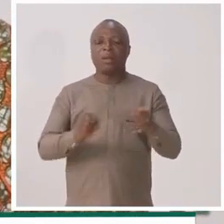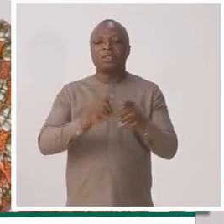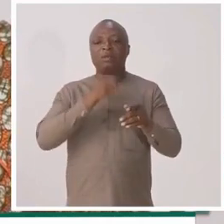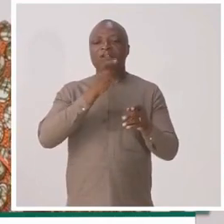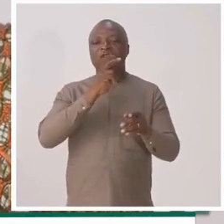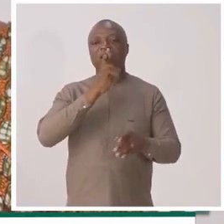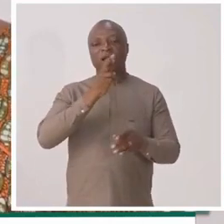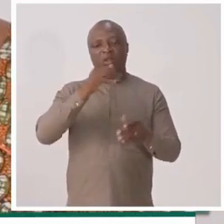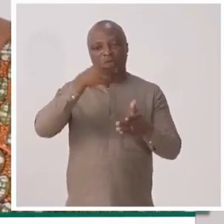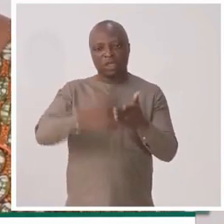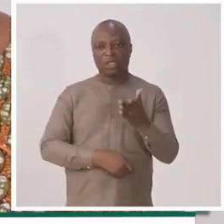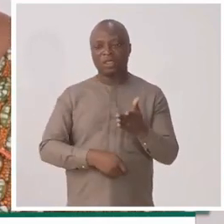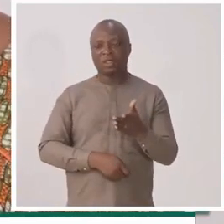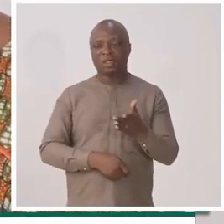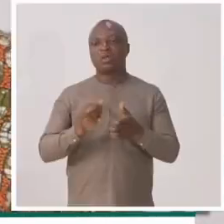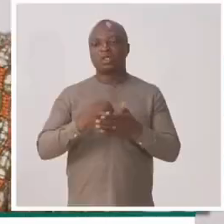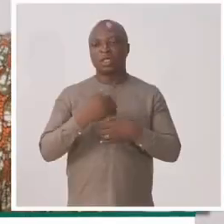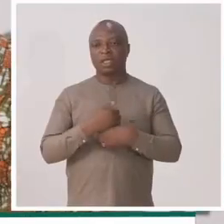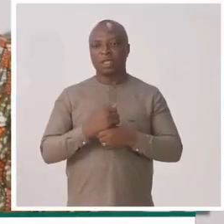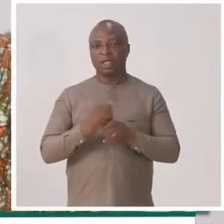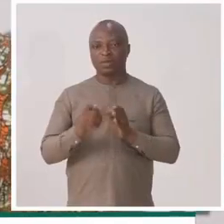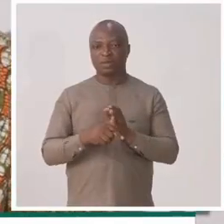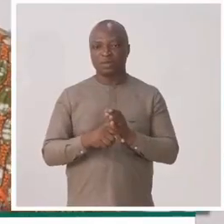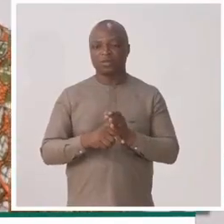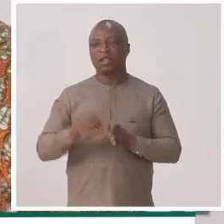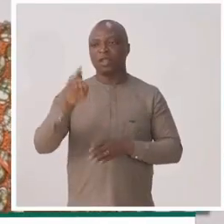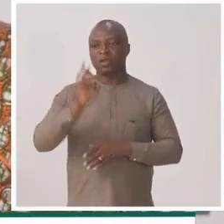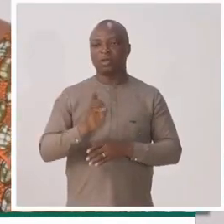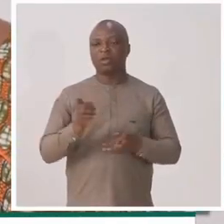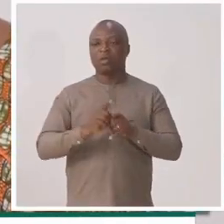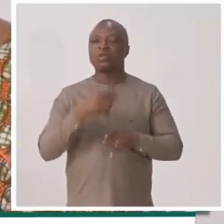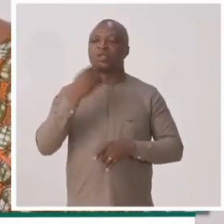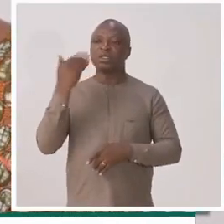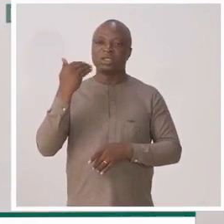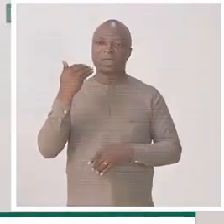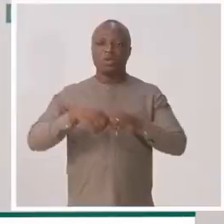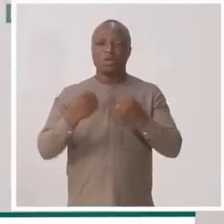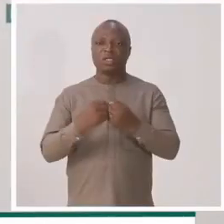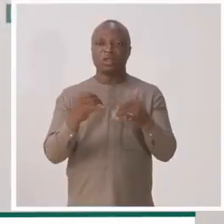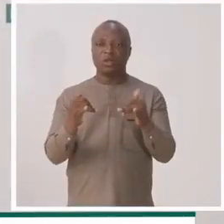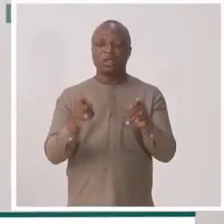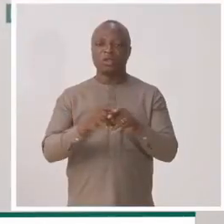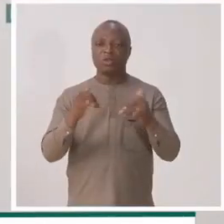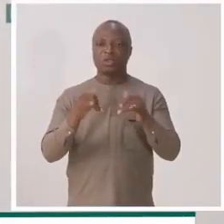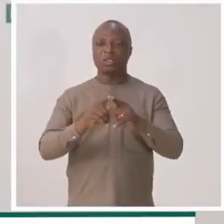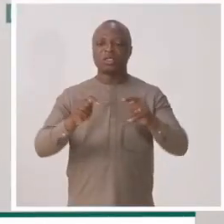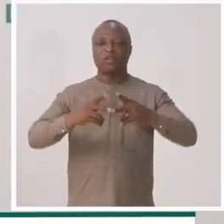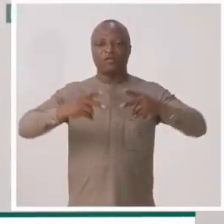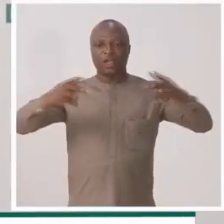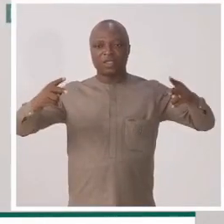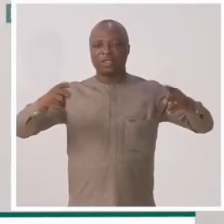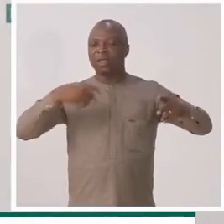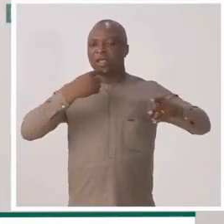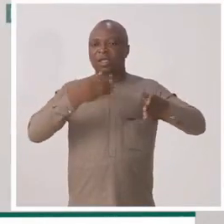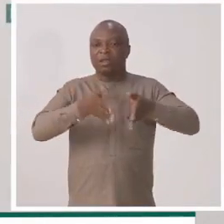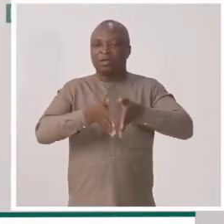prix, même si ce n'est pas en réalité le prix de ces créations. Et donc, comme je le disais, le secteur des loisirs est un secteur très